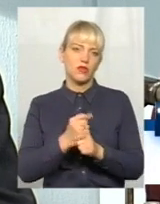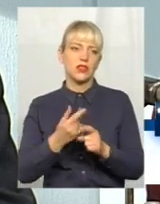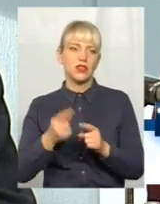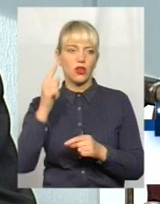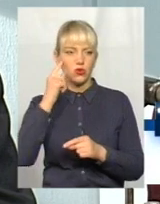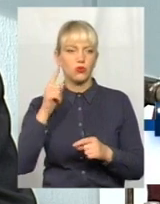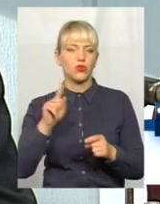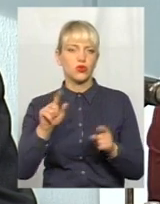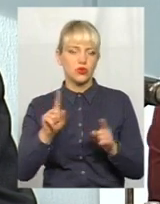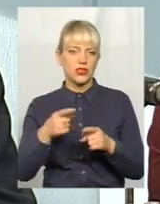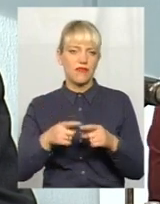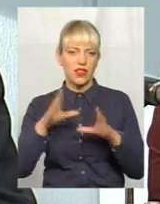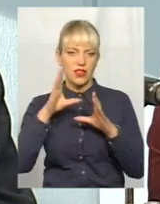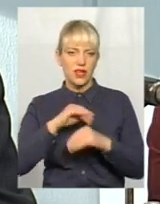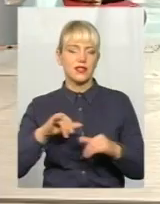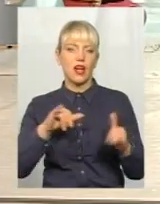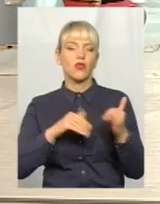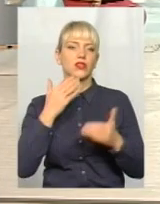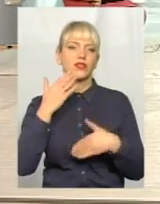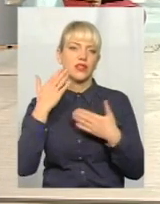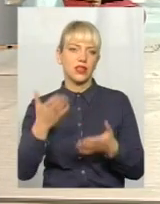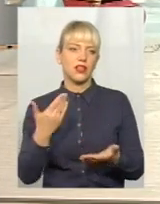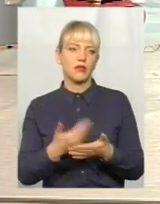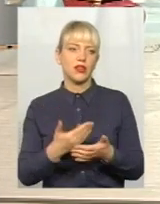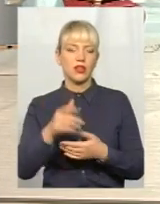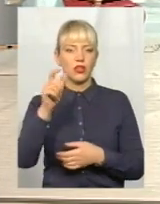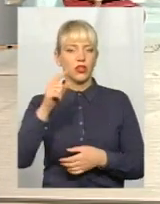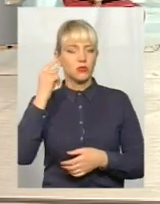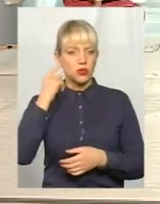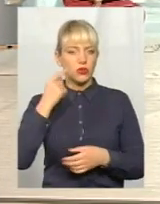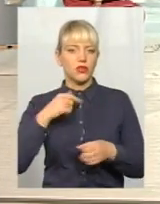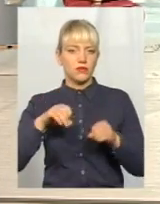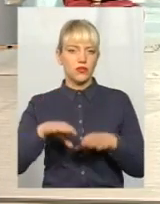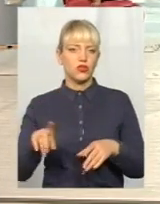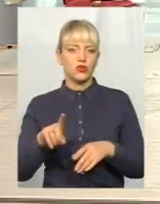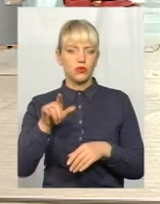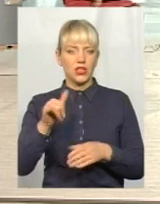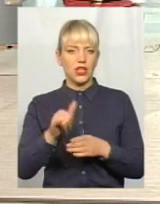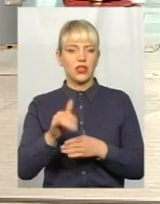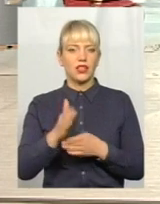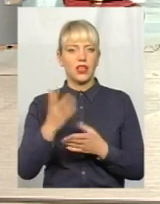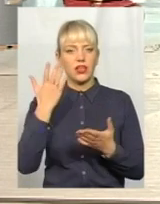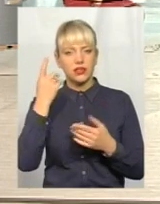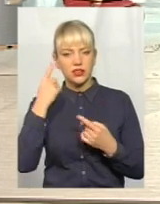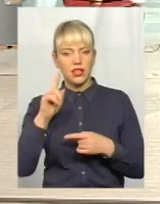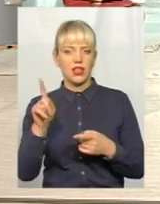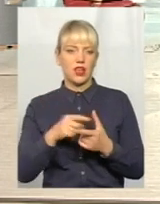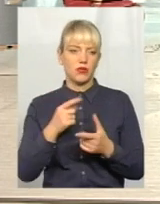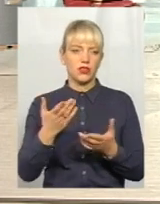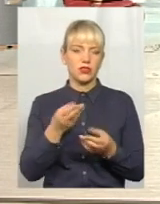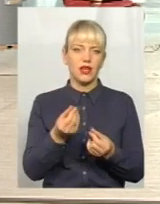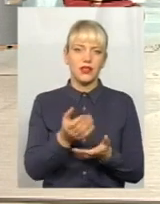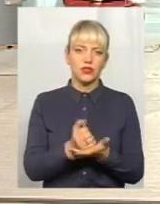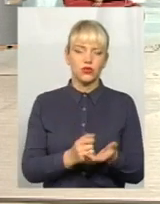все обов'язково вдасться. А куди звертатись? От людина почула і вирішила, що в неї є ідеї або, можливо, якісь ресурси. А